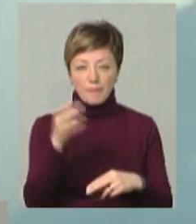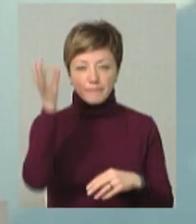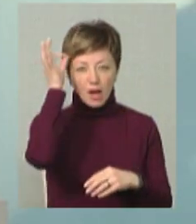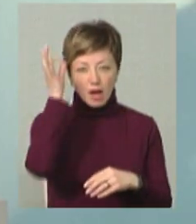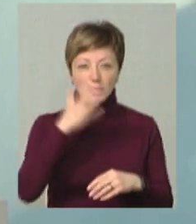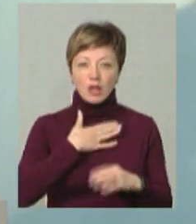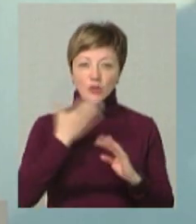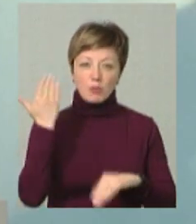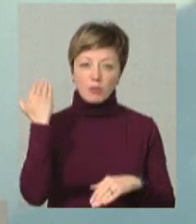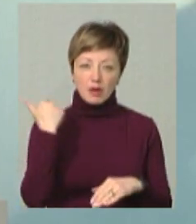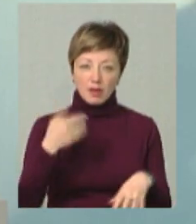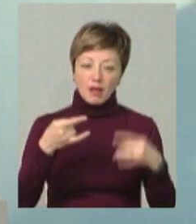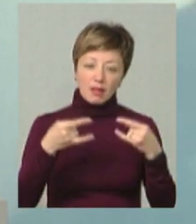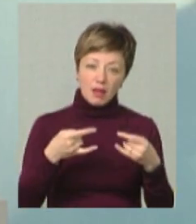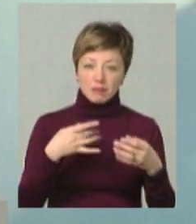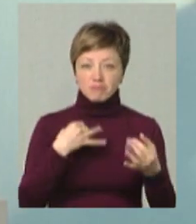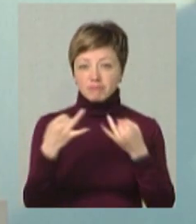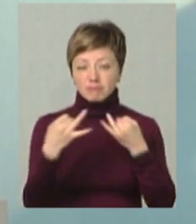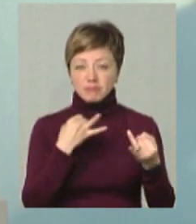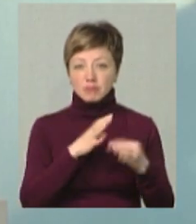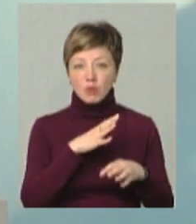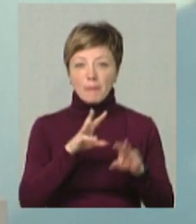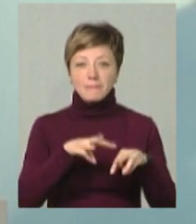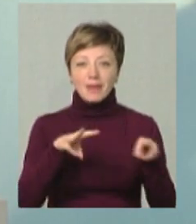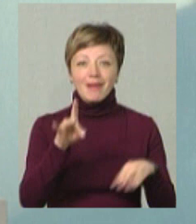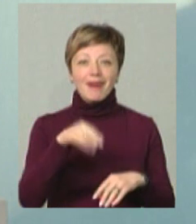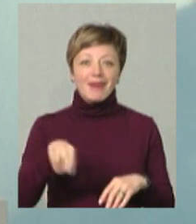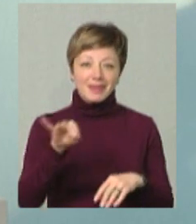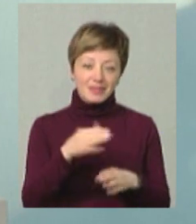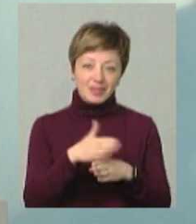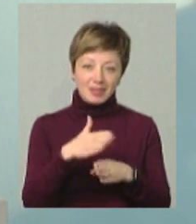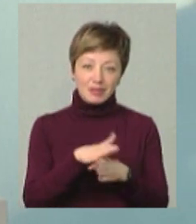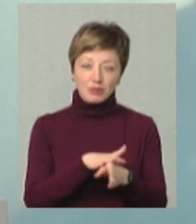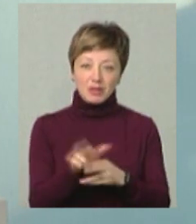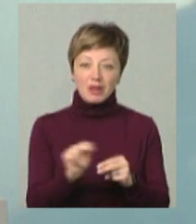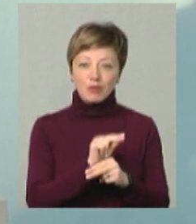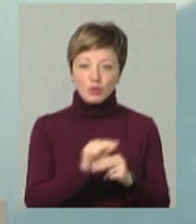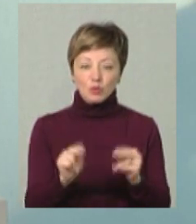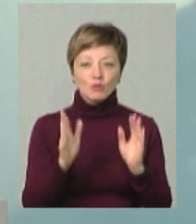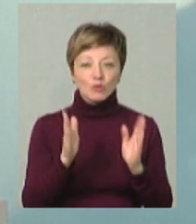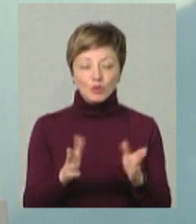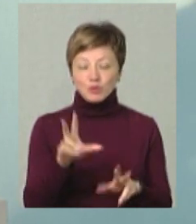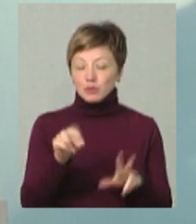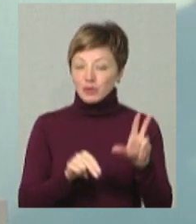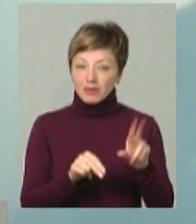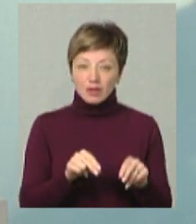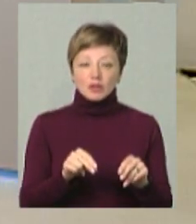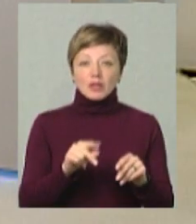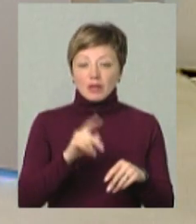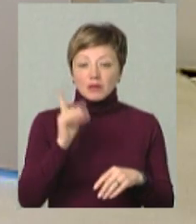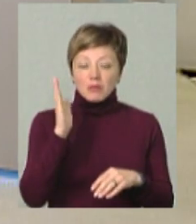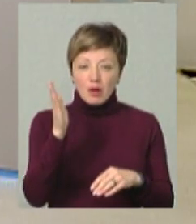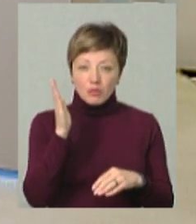пригадую, наші попередні етери, коли ми з вами говорили про мільярди, які виділялися на капітальний ремонт, будемо дуже сподіватися, що в